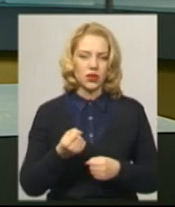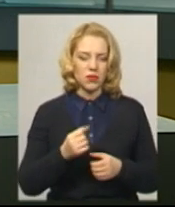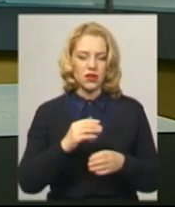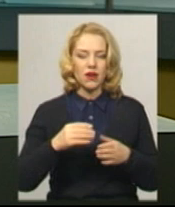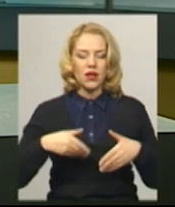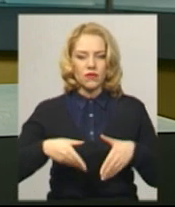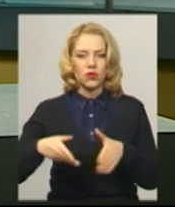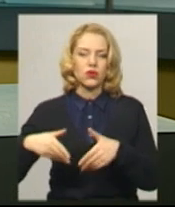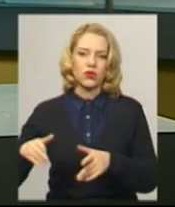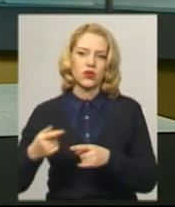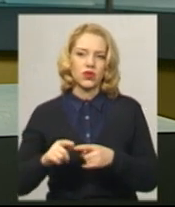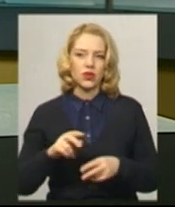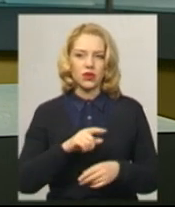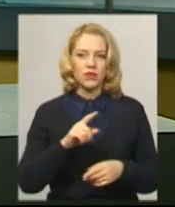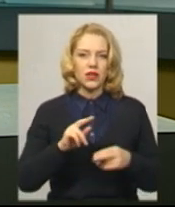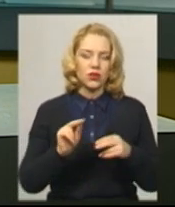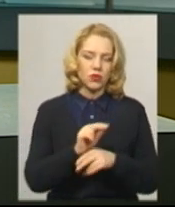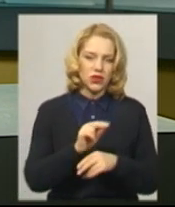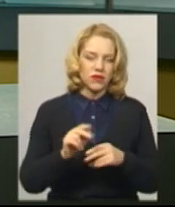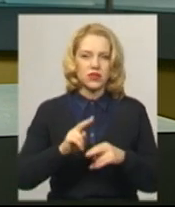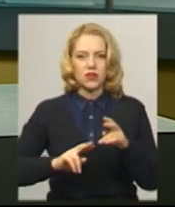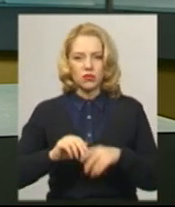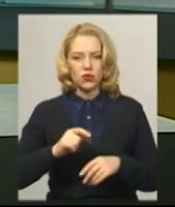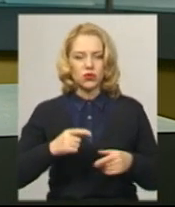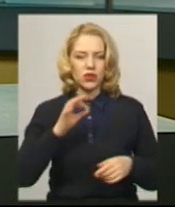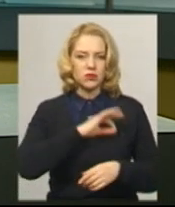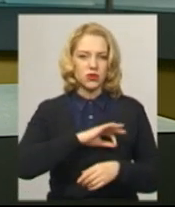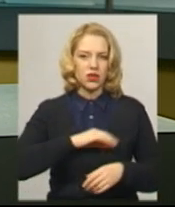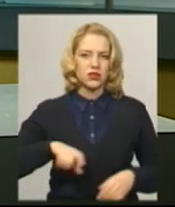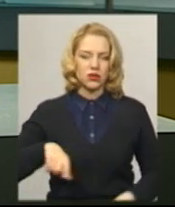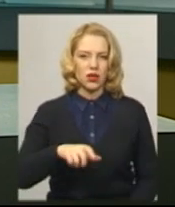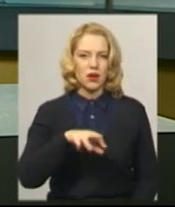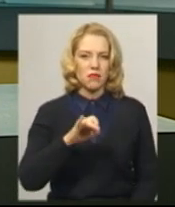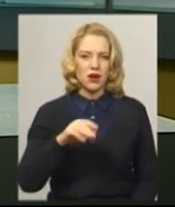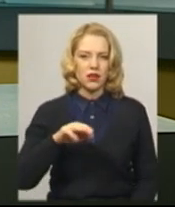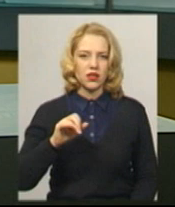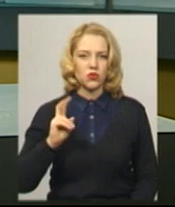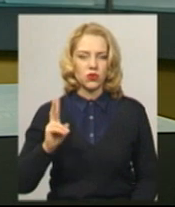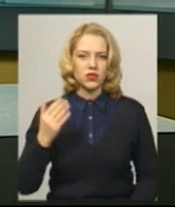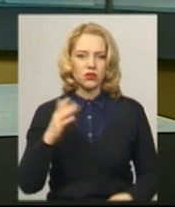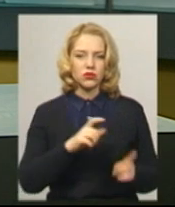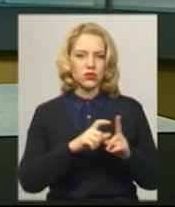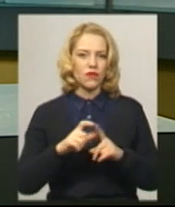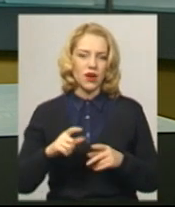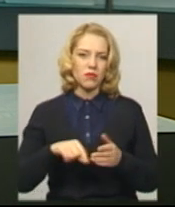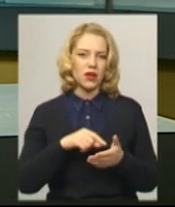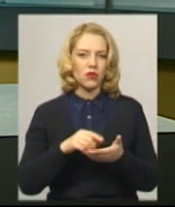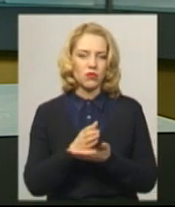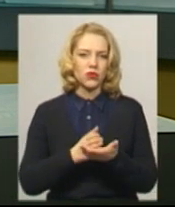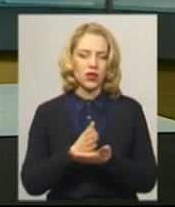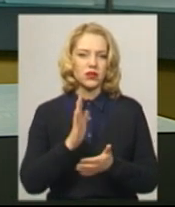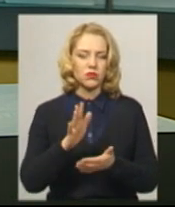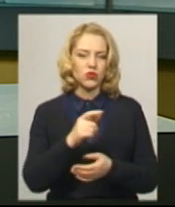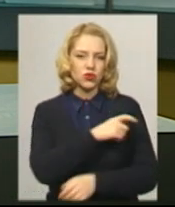комунального підприємства з будівництва, ремонту та експлуатації доріг Ігор Мартинюк. За його словами, комунальники чергуватимуть і